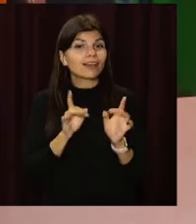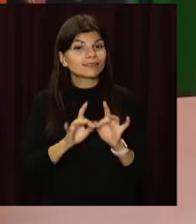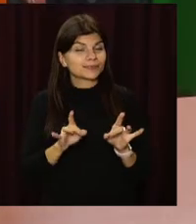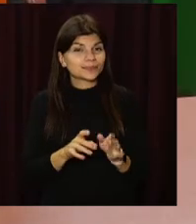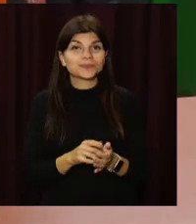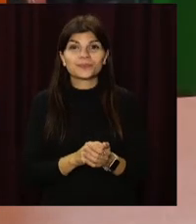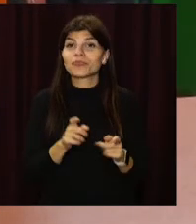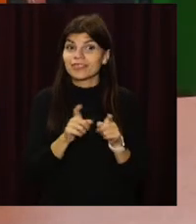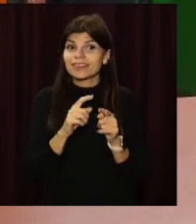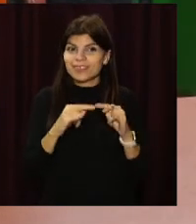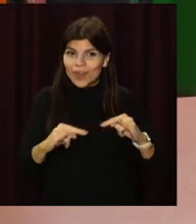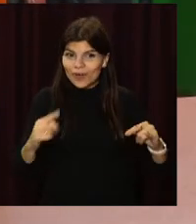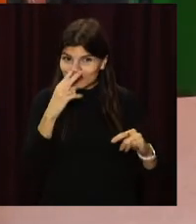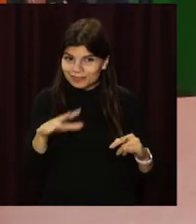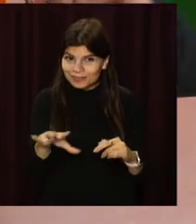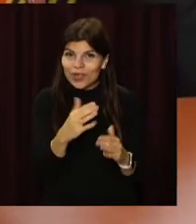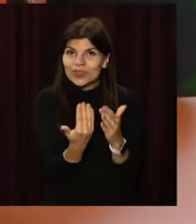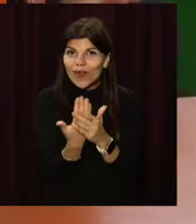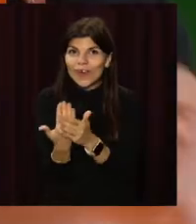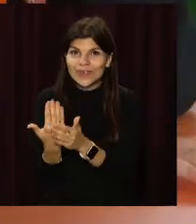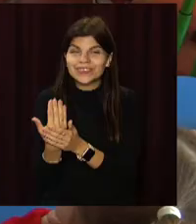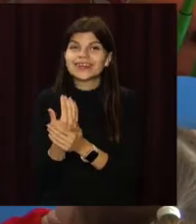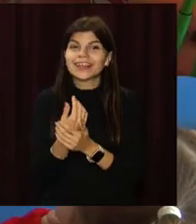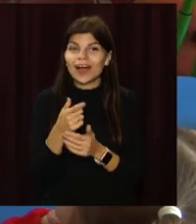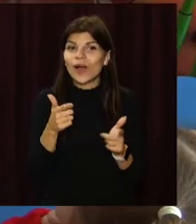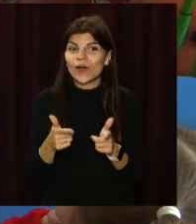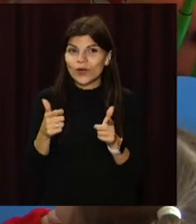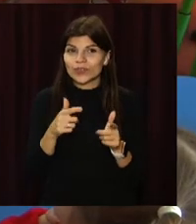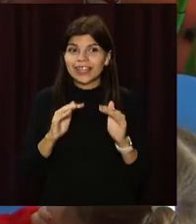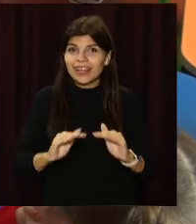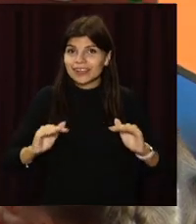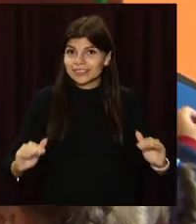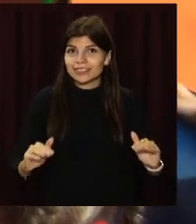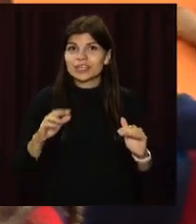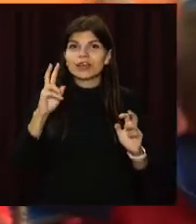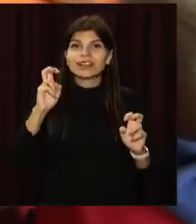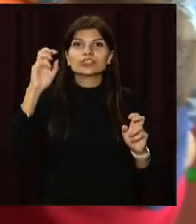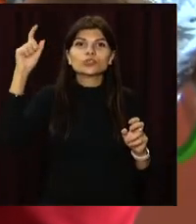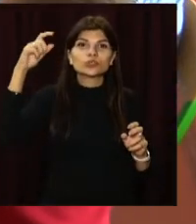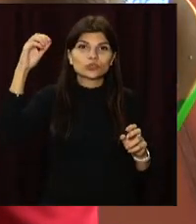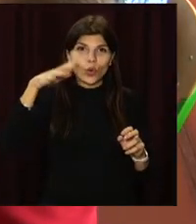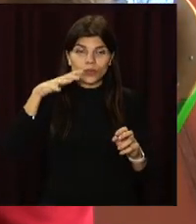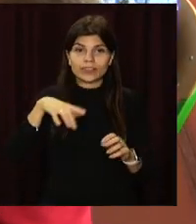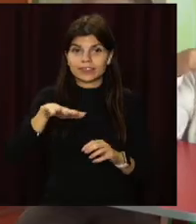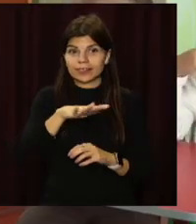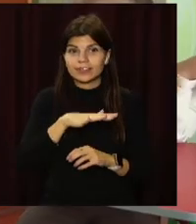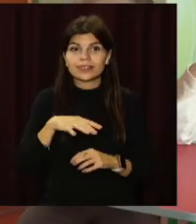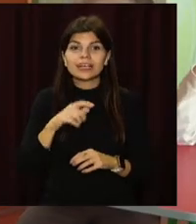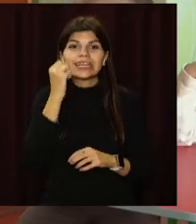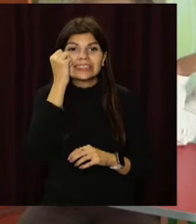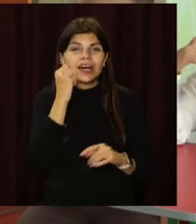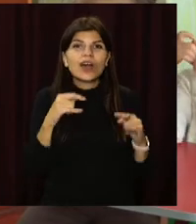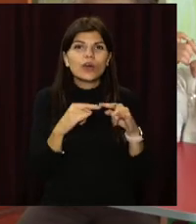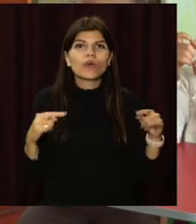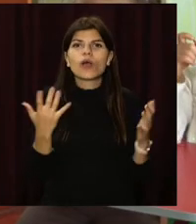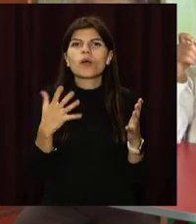Ось за такими новенькими партами наразі тепер готуються до школи вихованці дитсадка «Сонечко» в Ниві трудовій. Старі столи,